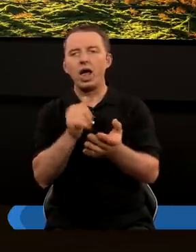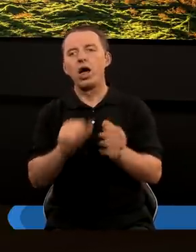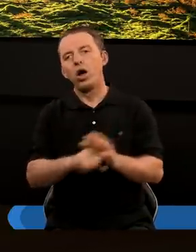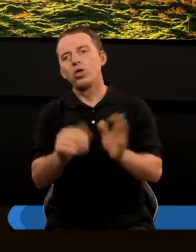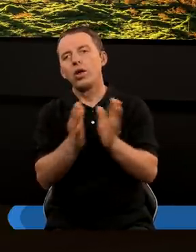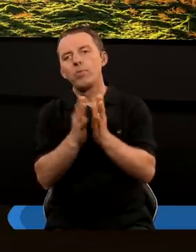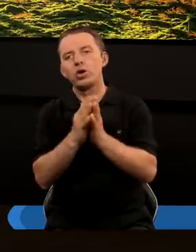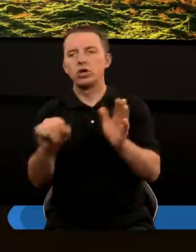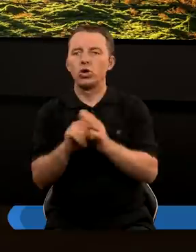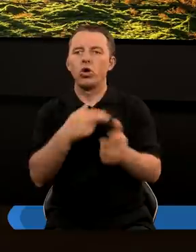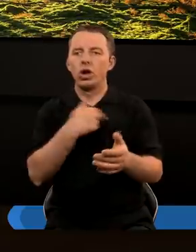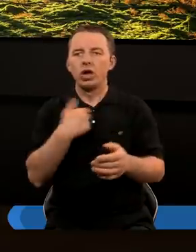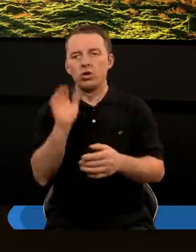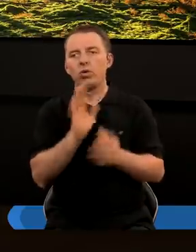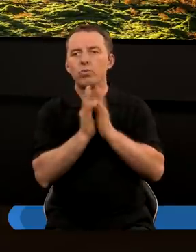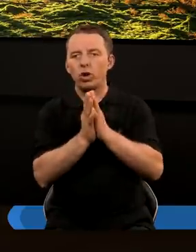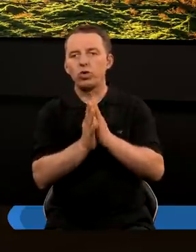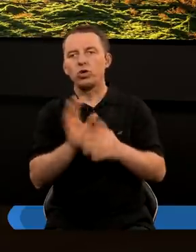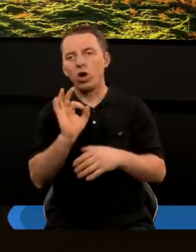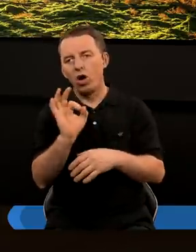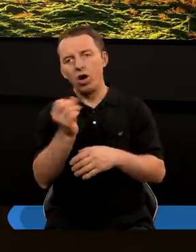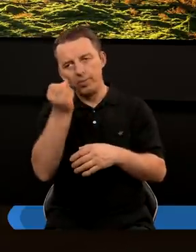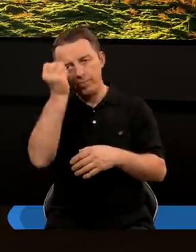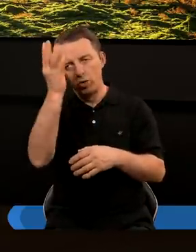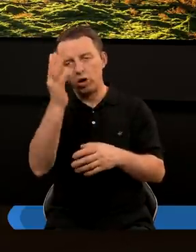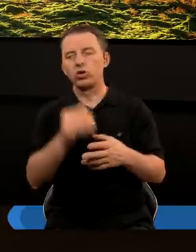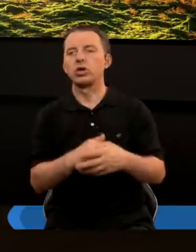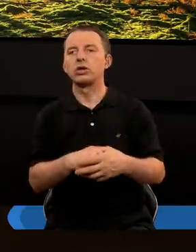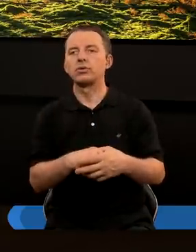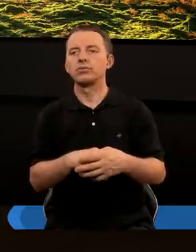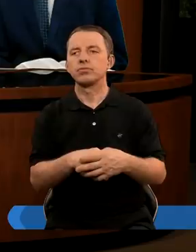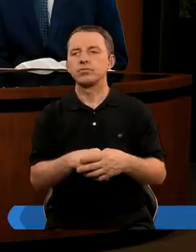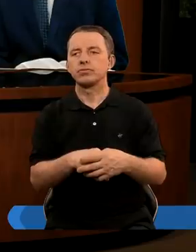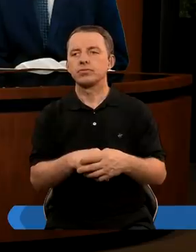od modlitwy do naszego Boga, prosząc Go o mądrość.